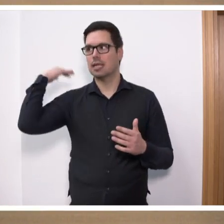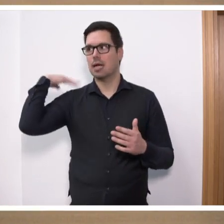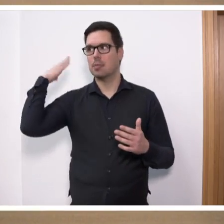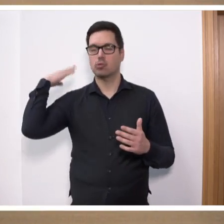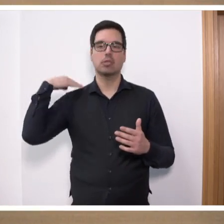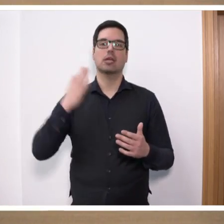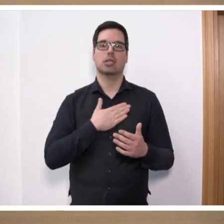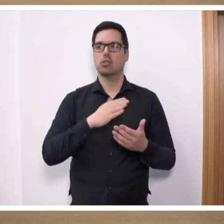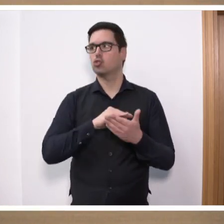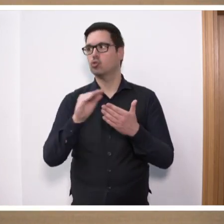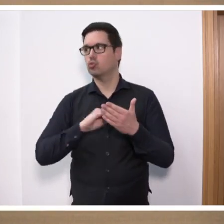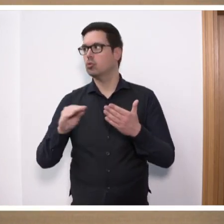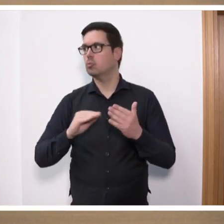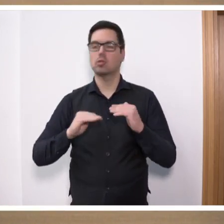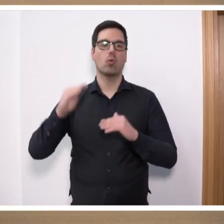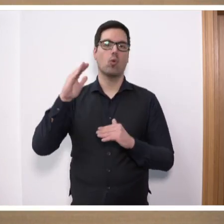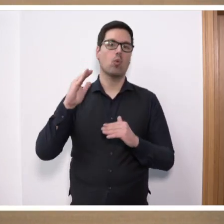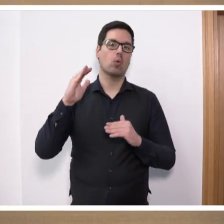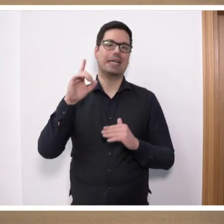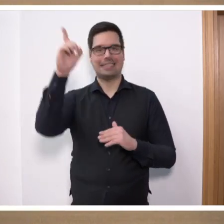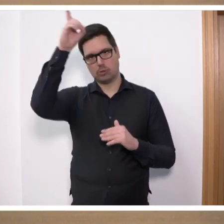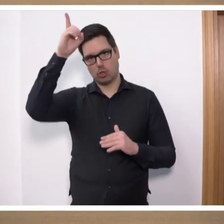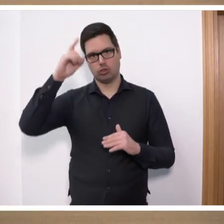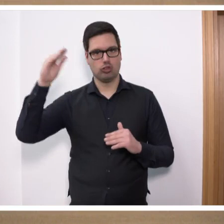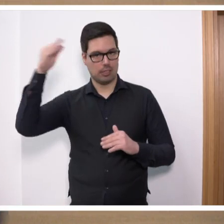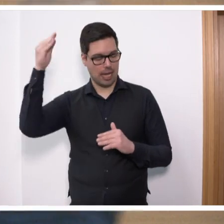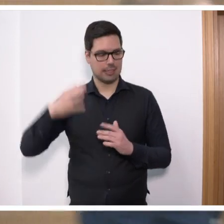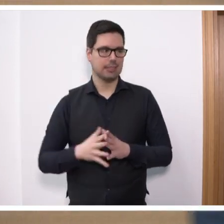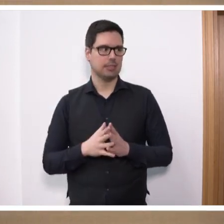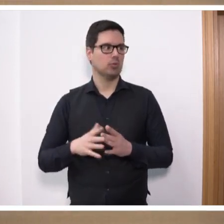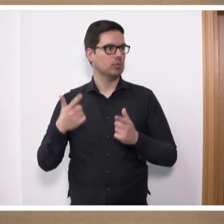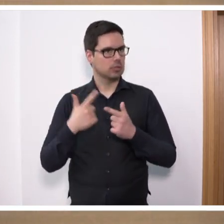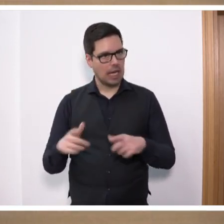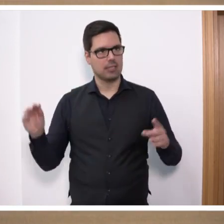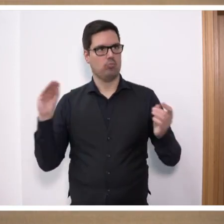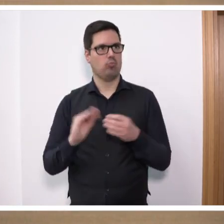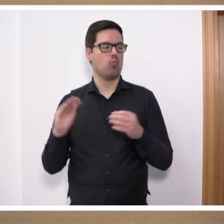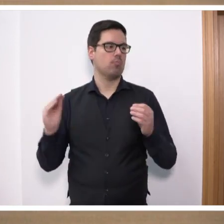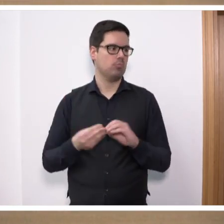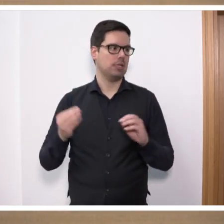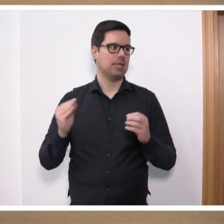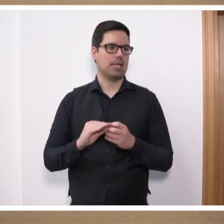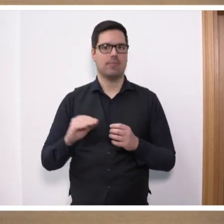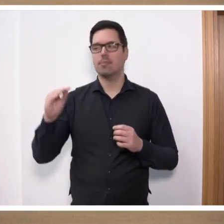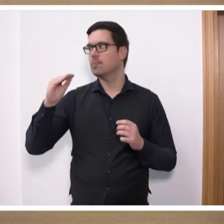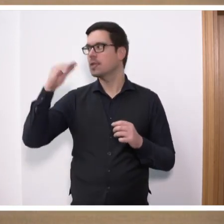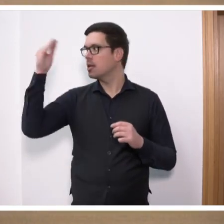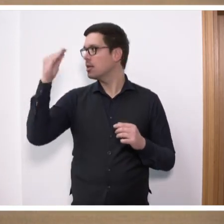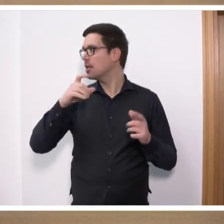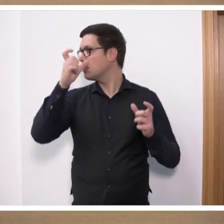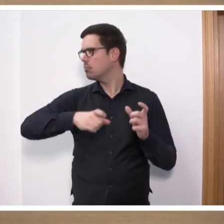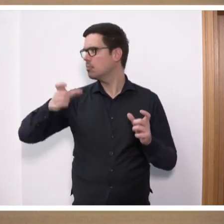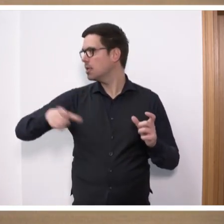als Schüler, ich musste Hochdeutsch in der Schule lernen. Und das war überhaupt kein Problem, weil die Lehrpersonen damals